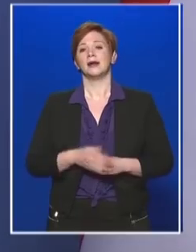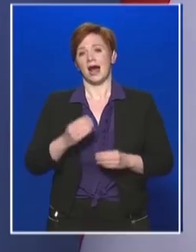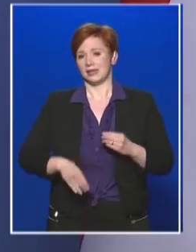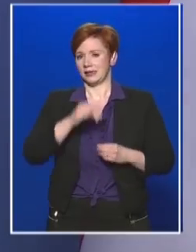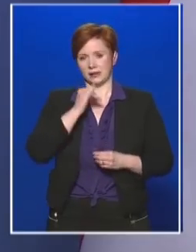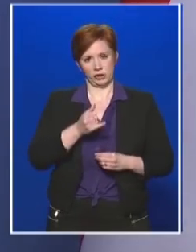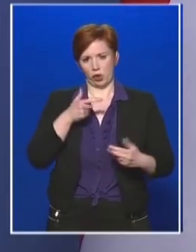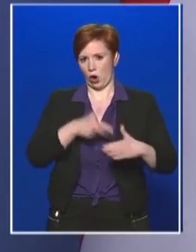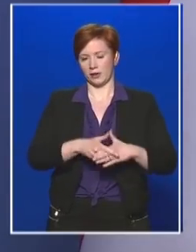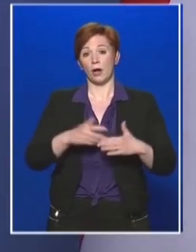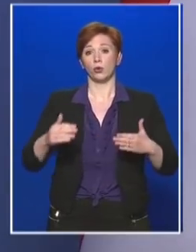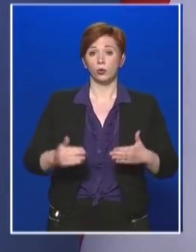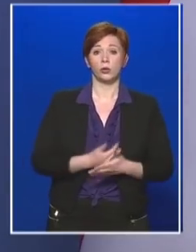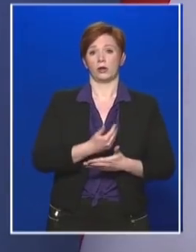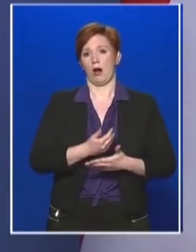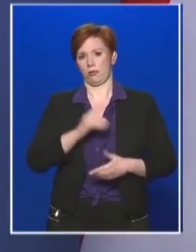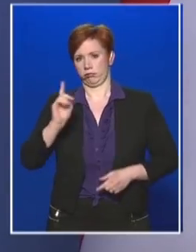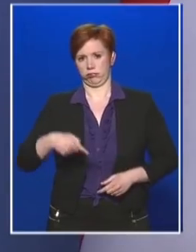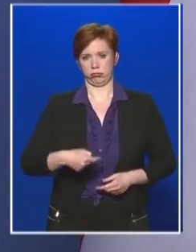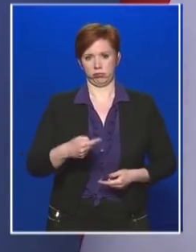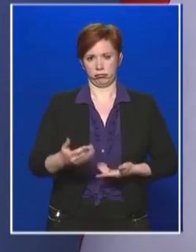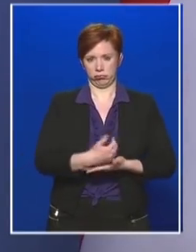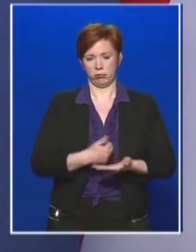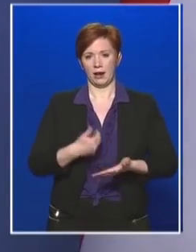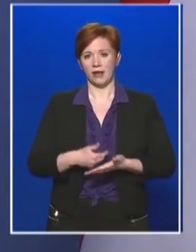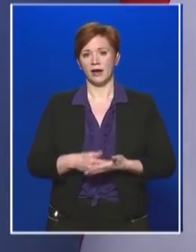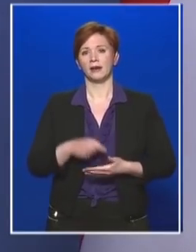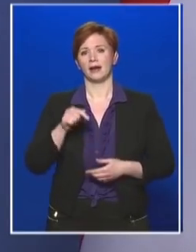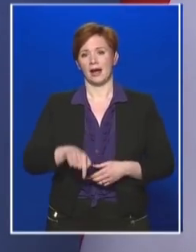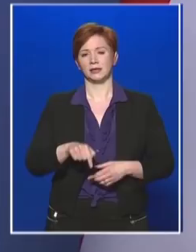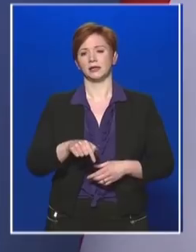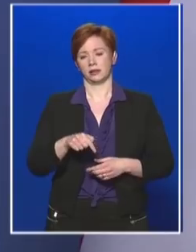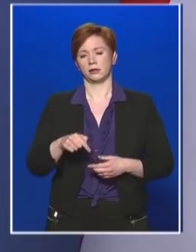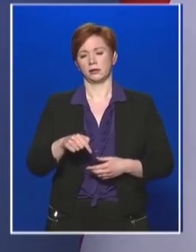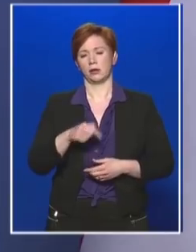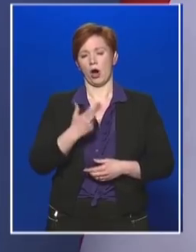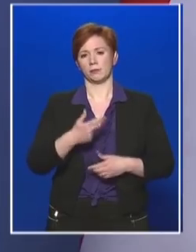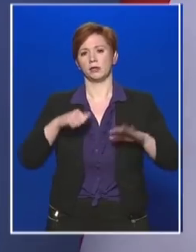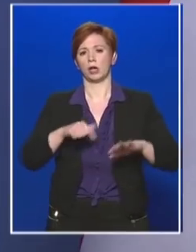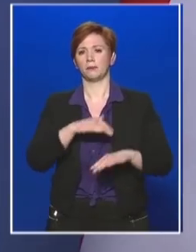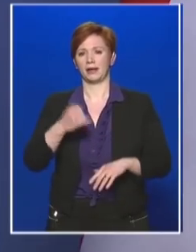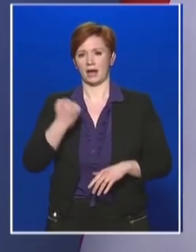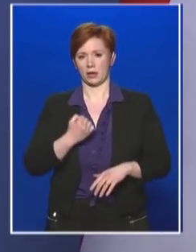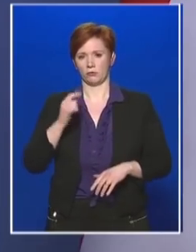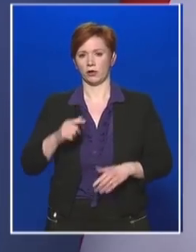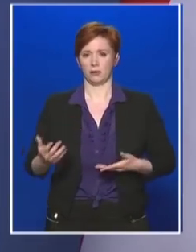nincs annak, hogy ezt újból bevezessük. Az idei évben ez mintegy 36 milliárd forint bevételt fog eredményezni.